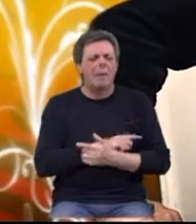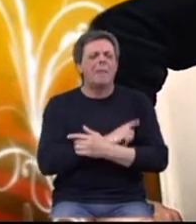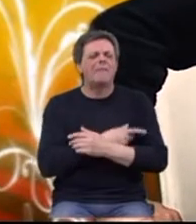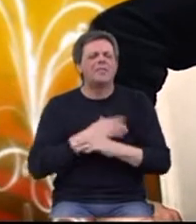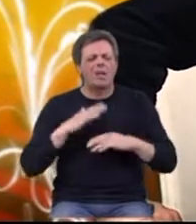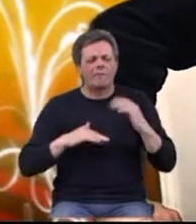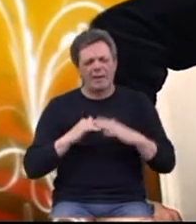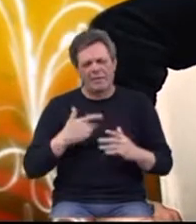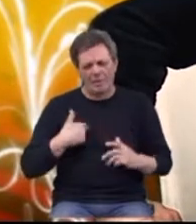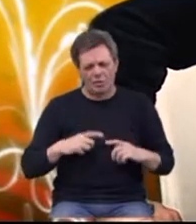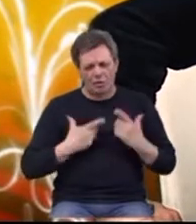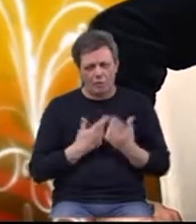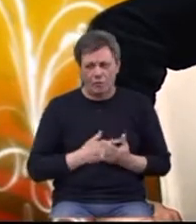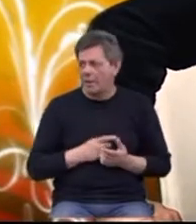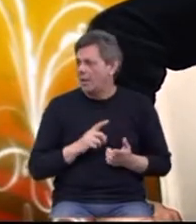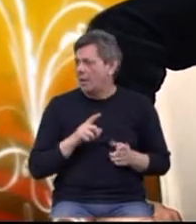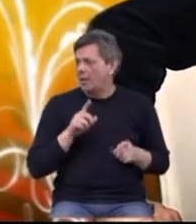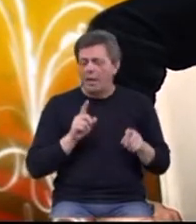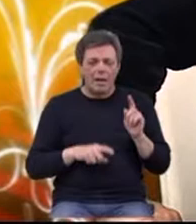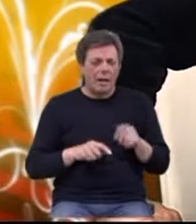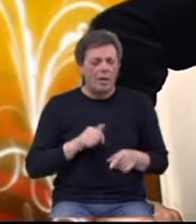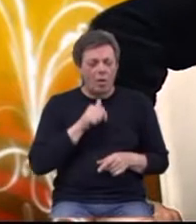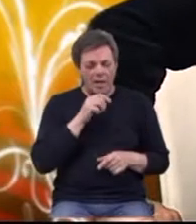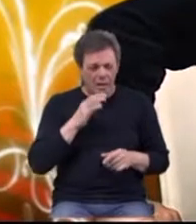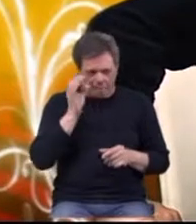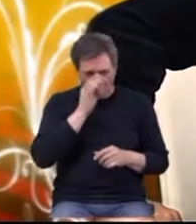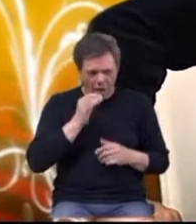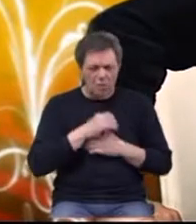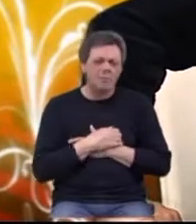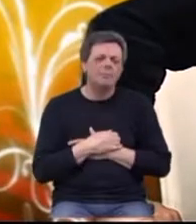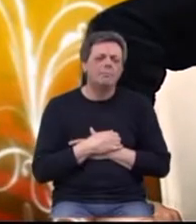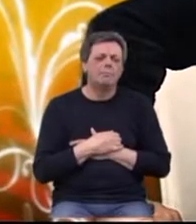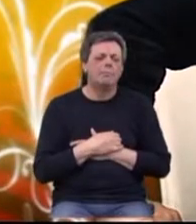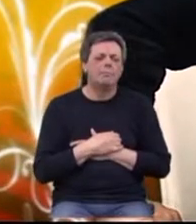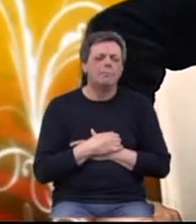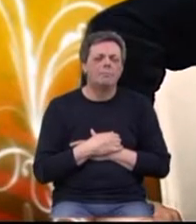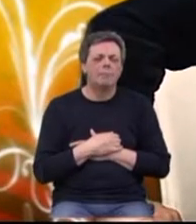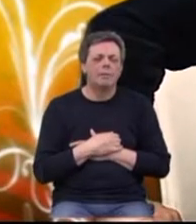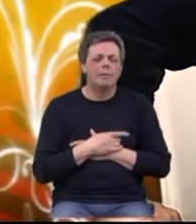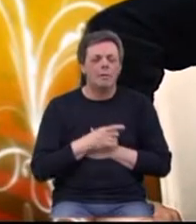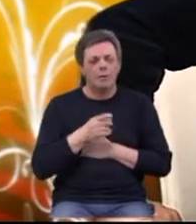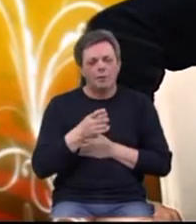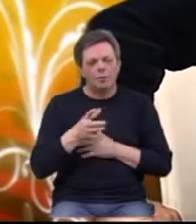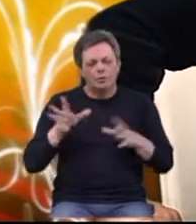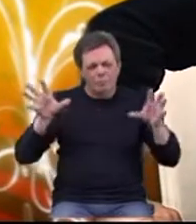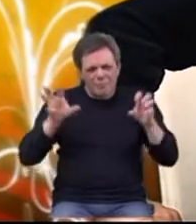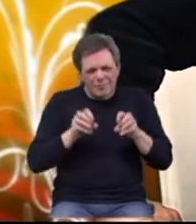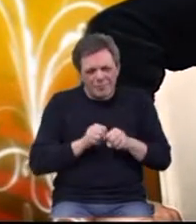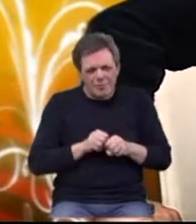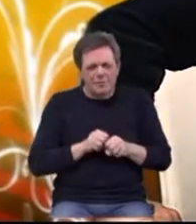kvalitete našeg života, nego, eto, nažalost, to nakupljanje